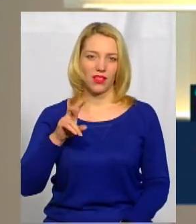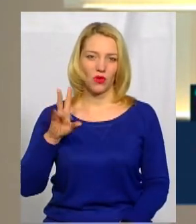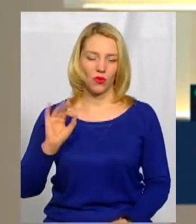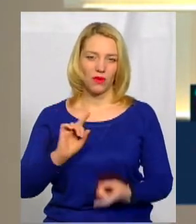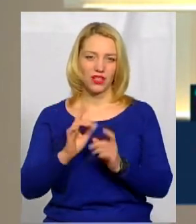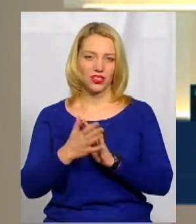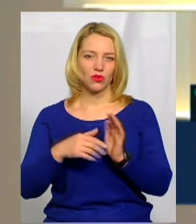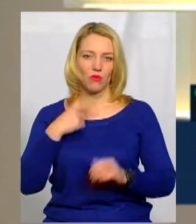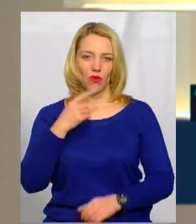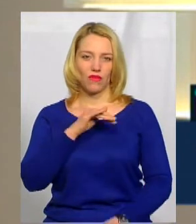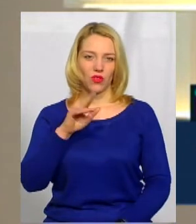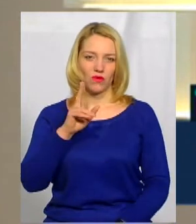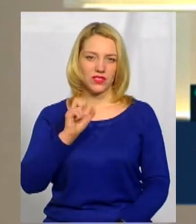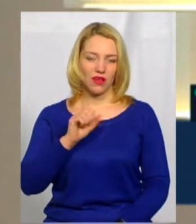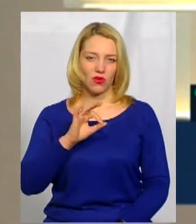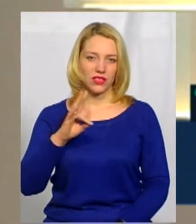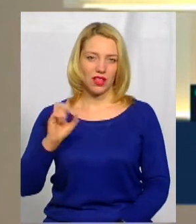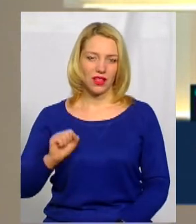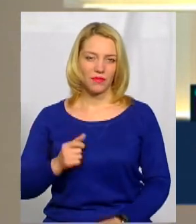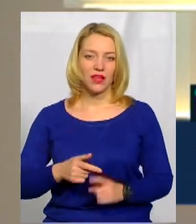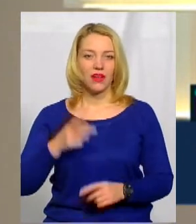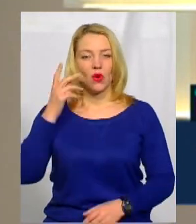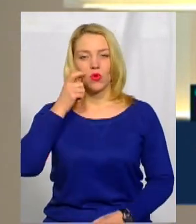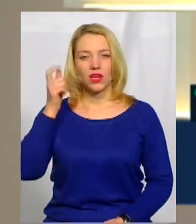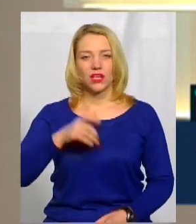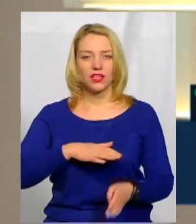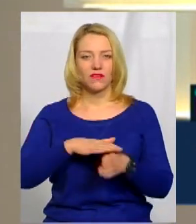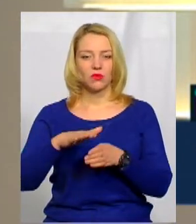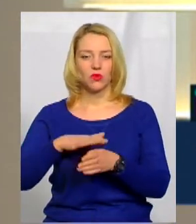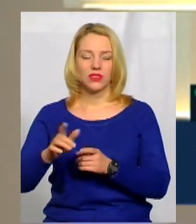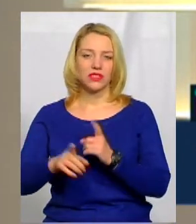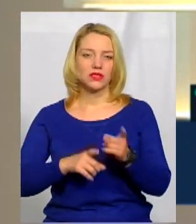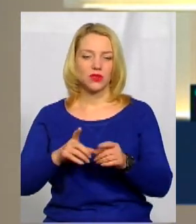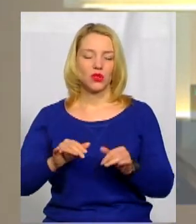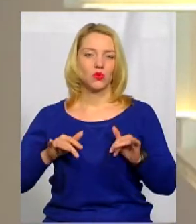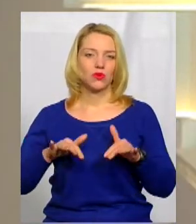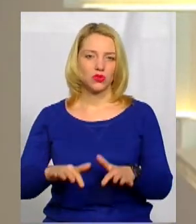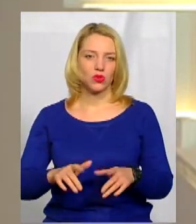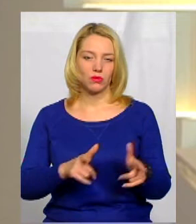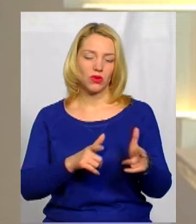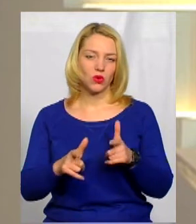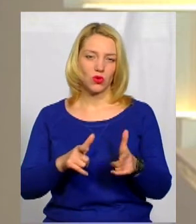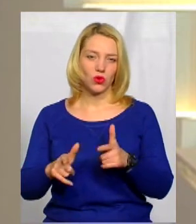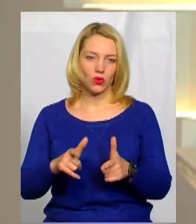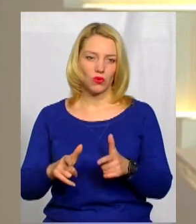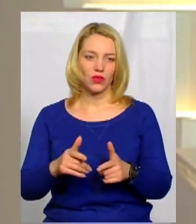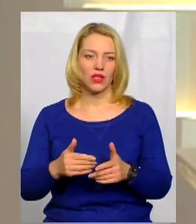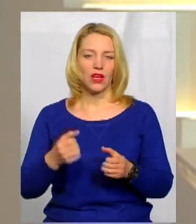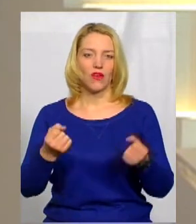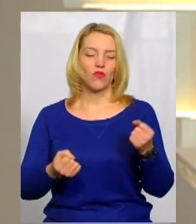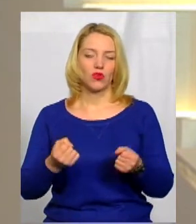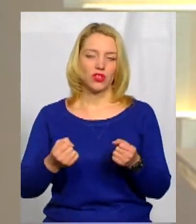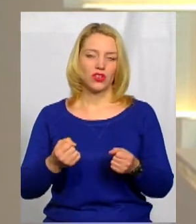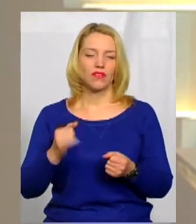мову перекладає Оксана Фіновська. В Україні відбулися зміни у процедурі підготовки від водіїв,